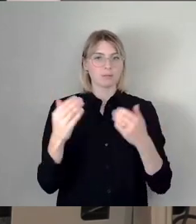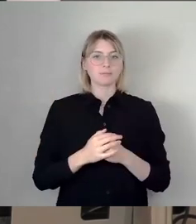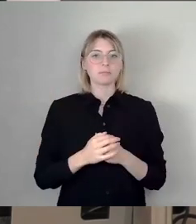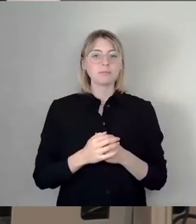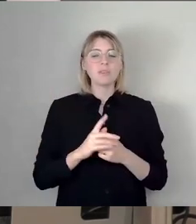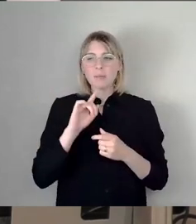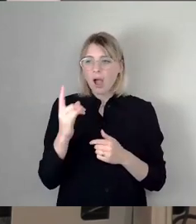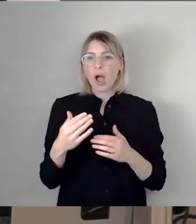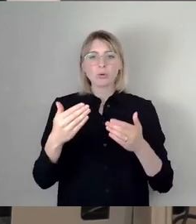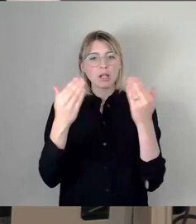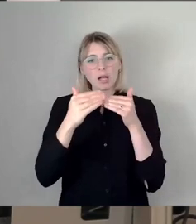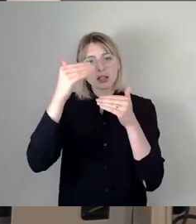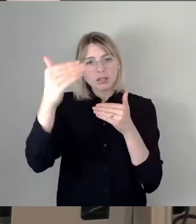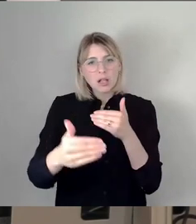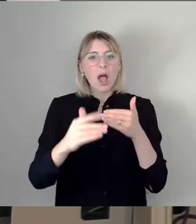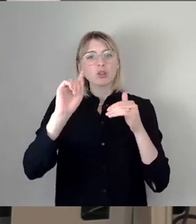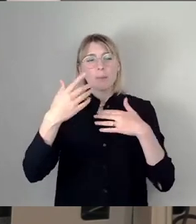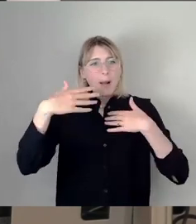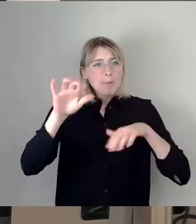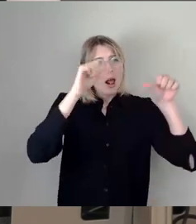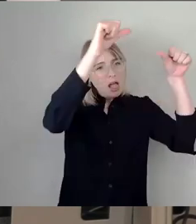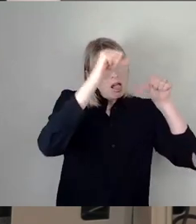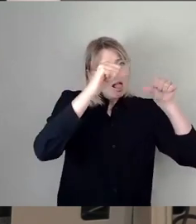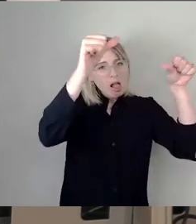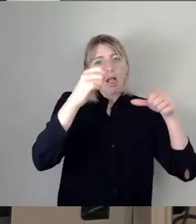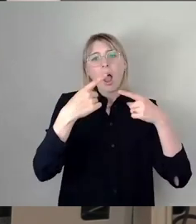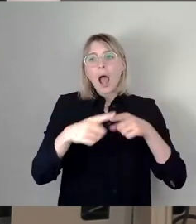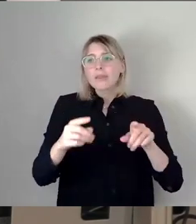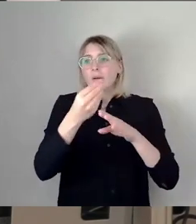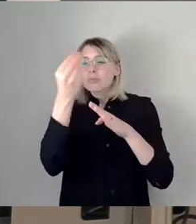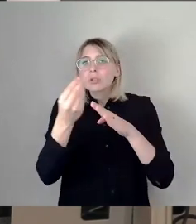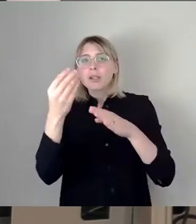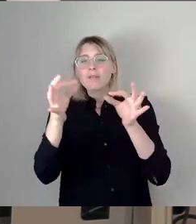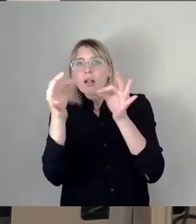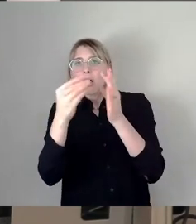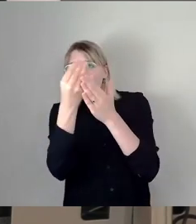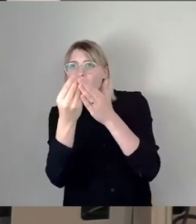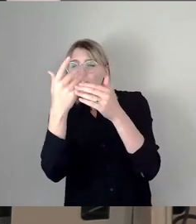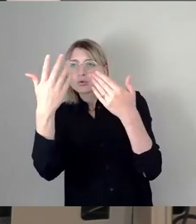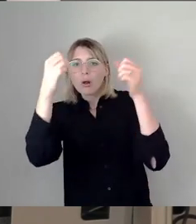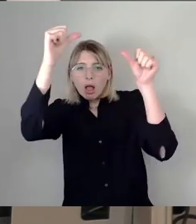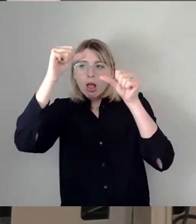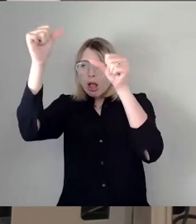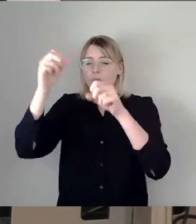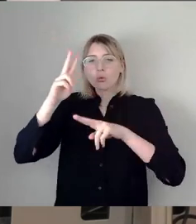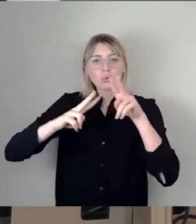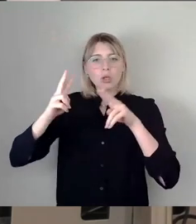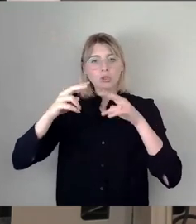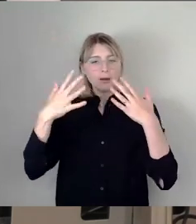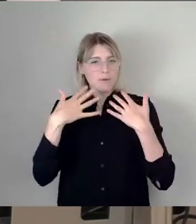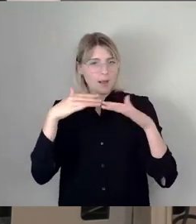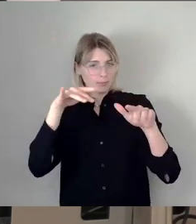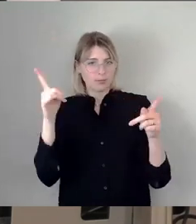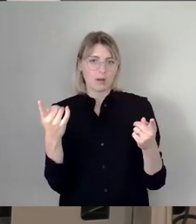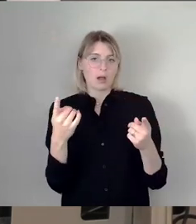wird verdichtet. Wir hängen auch noch mal andere Motive, je nachdem, die Kampagnen sind verschieden. Da kann jeder hängen, wann und wie er will. Es geht nur um diese erste